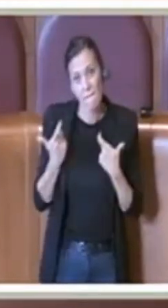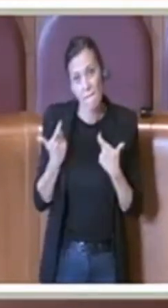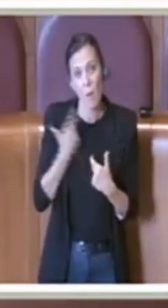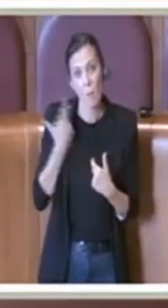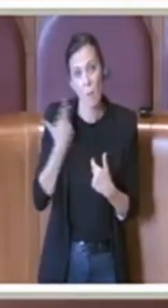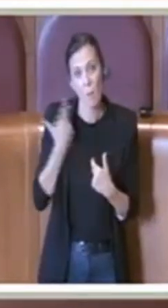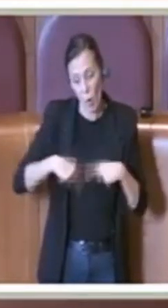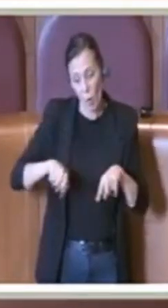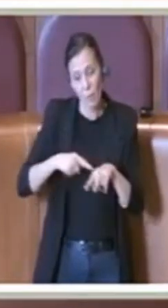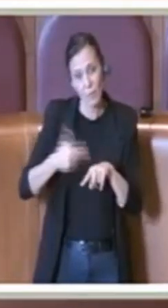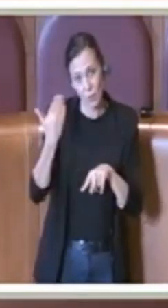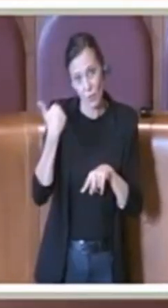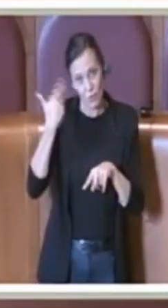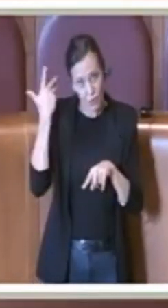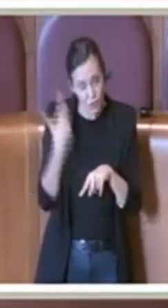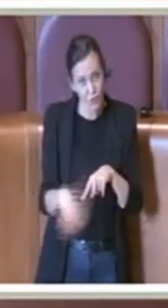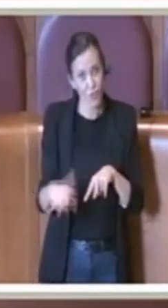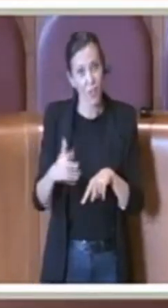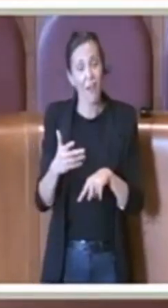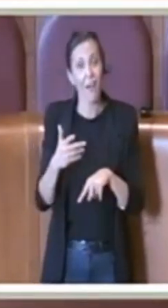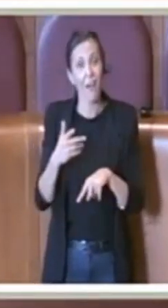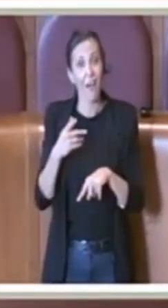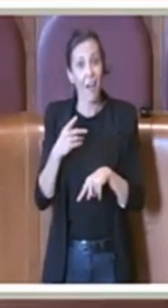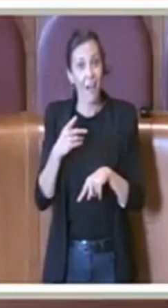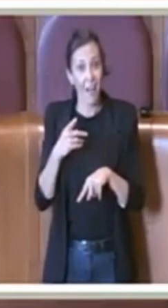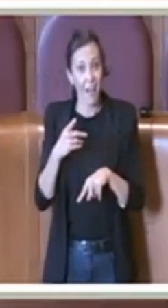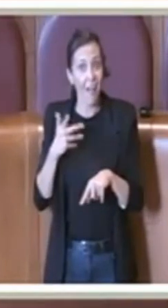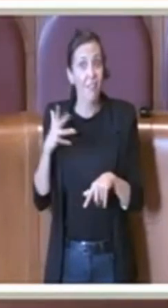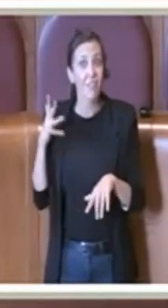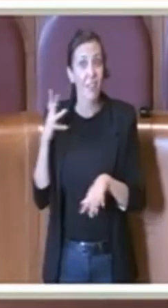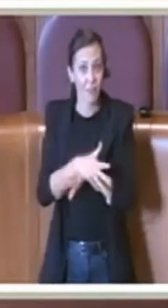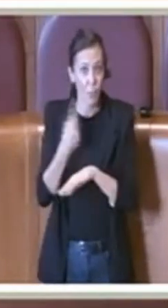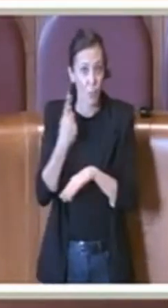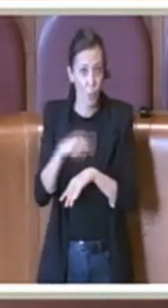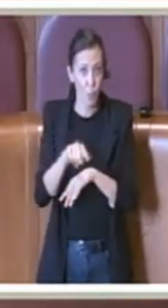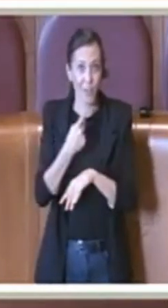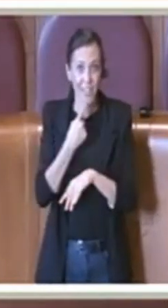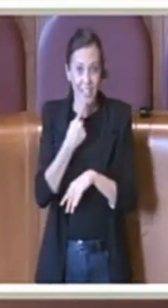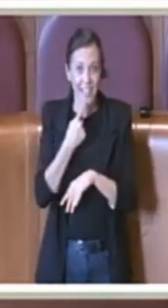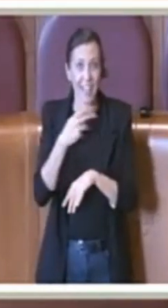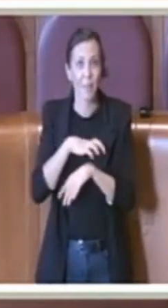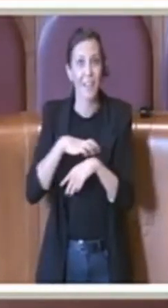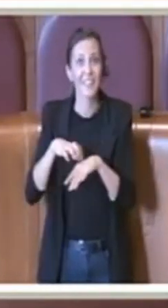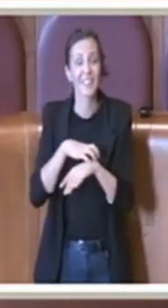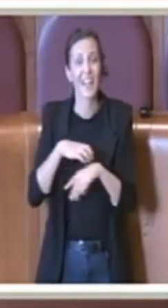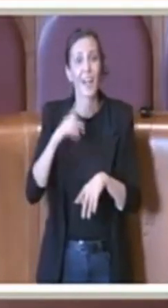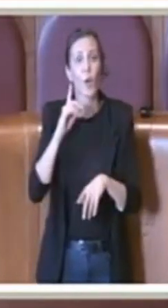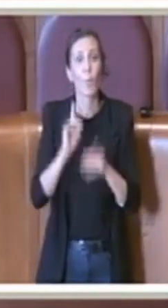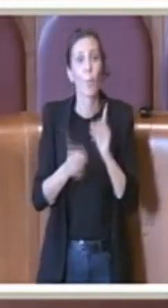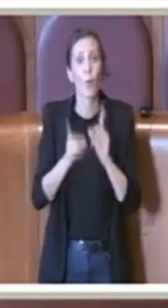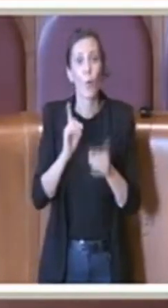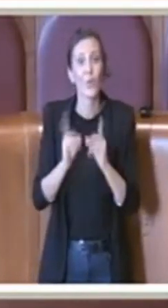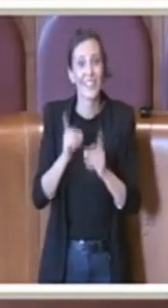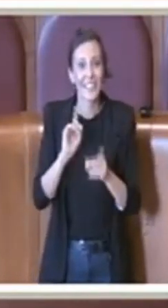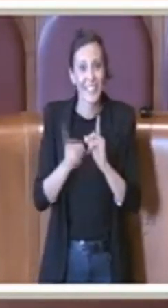è intervenuto anche il Ministero delle politiche agricole col sistema